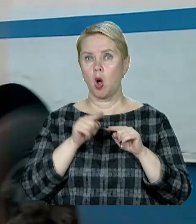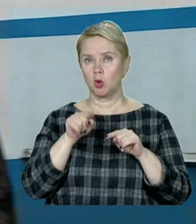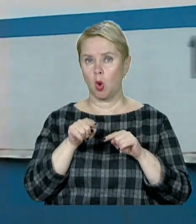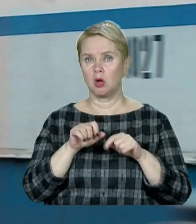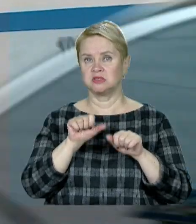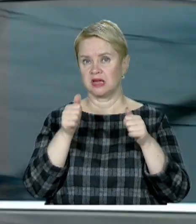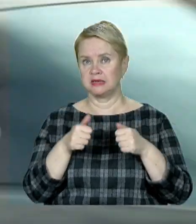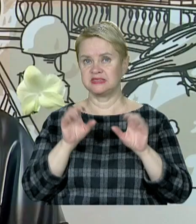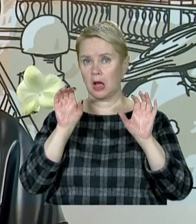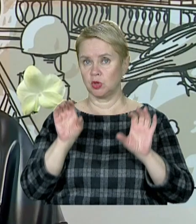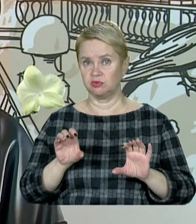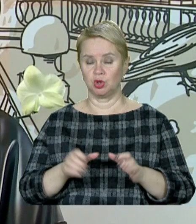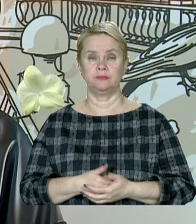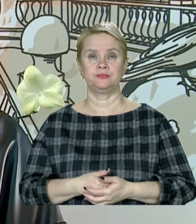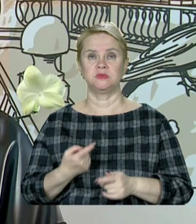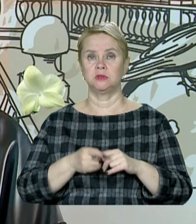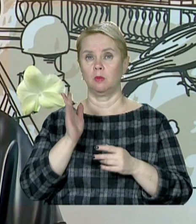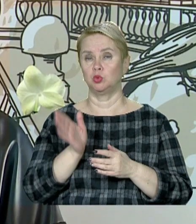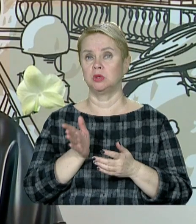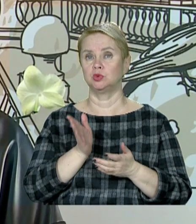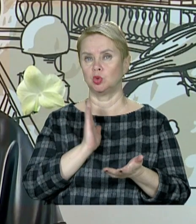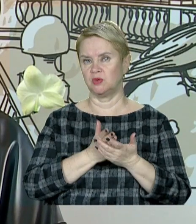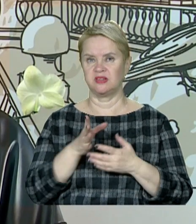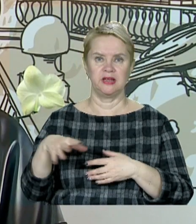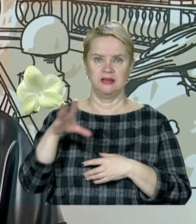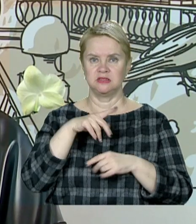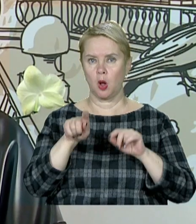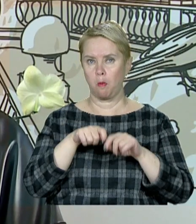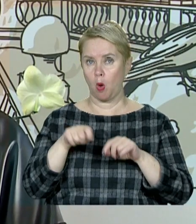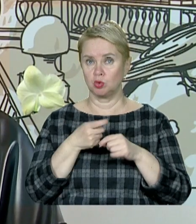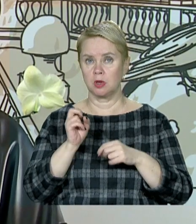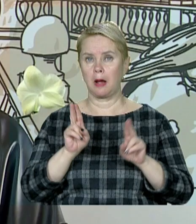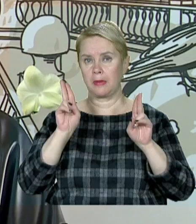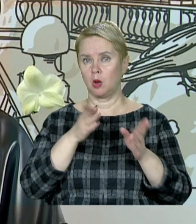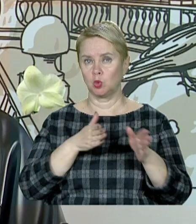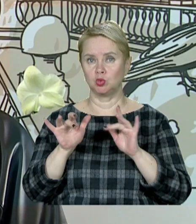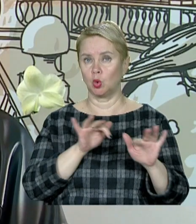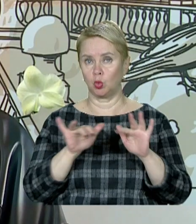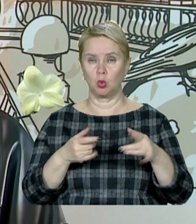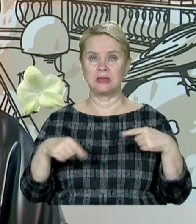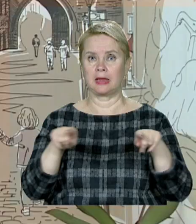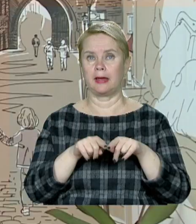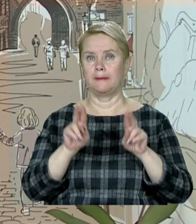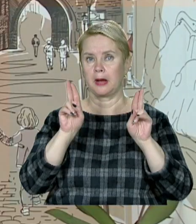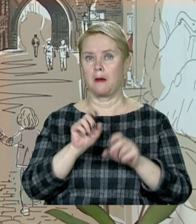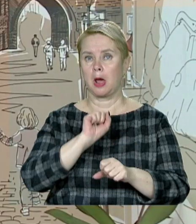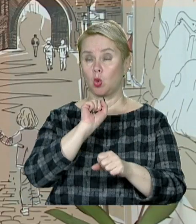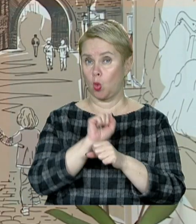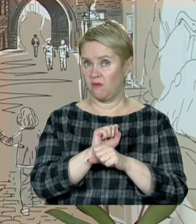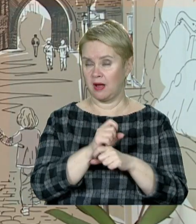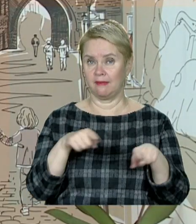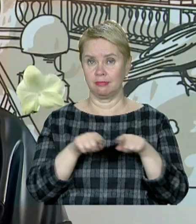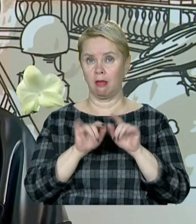закріпили законодавчо. Це буде стосуватися усіх порушень, як правил дорожнього руху, так і правил паркування.